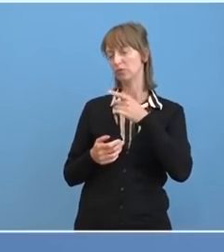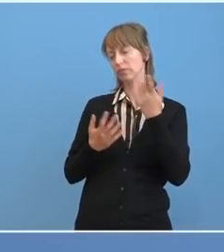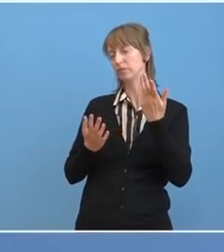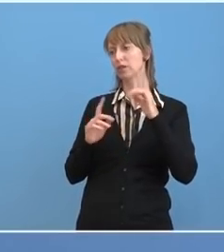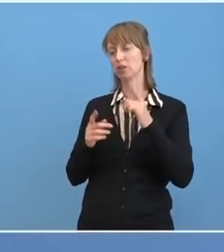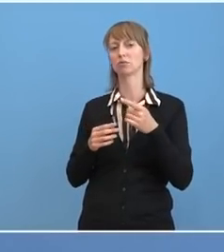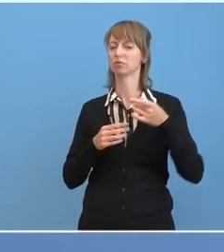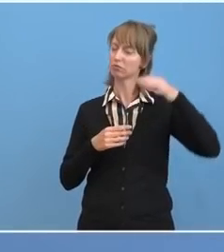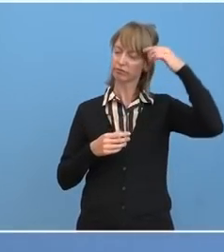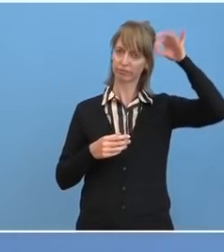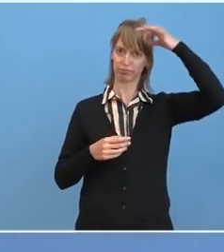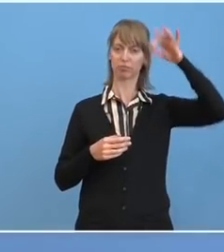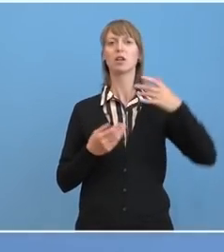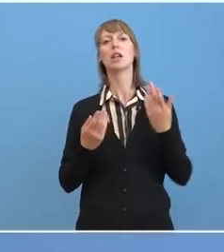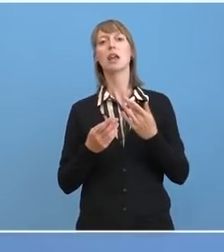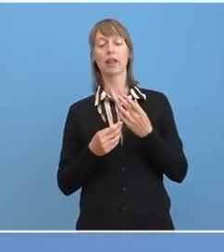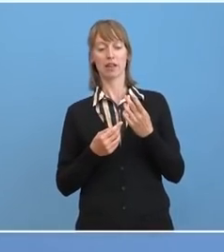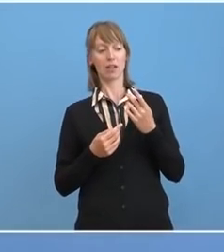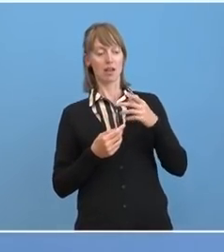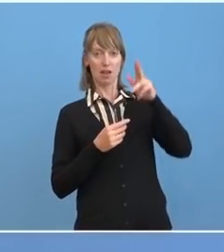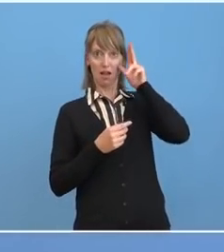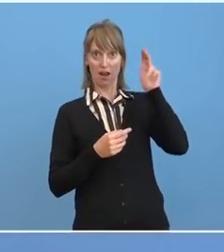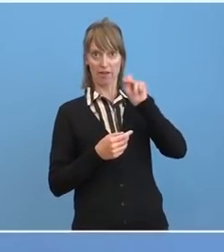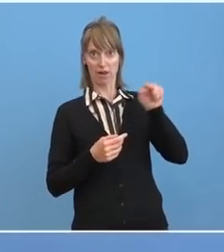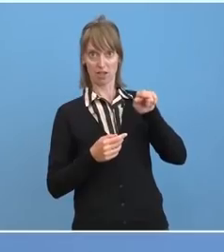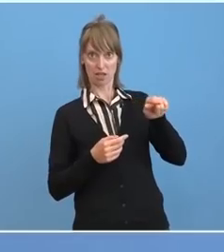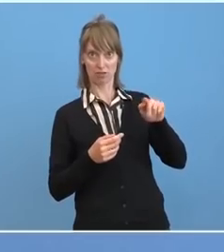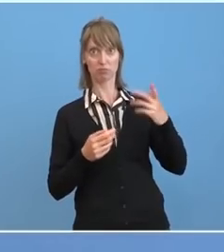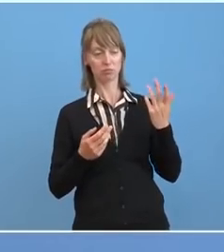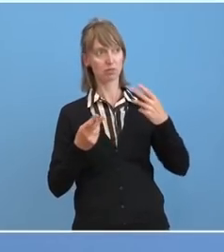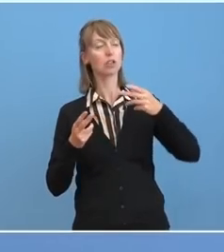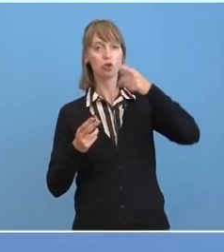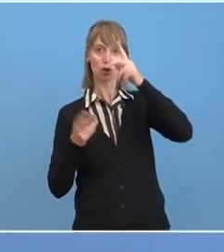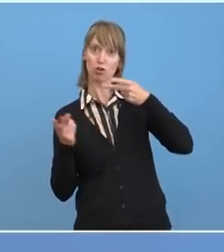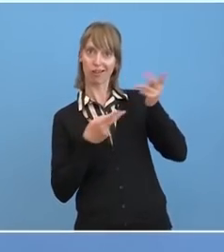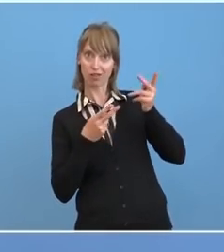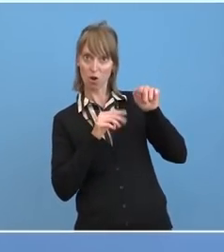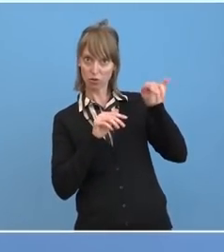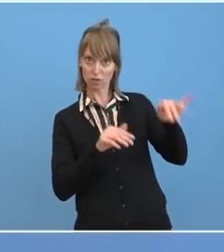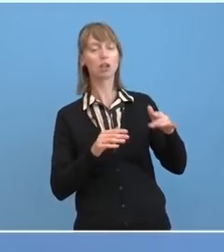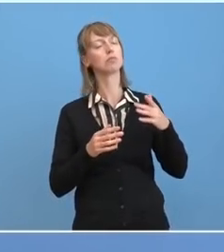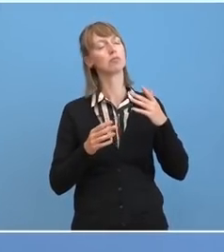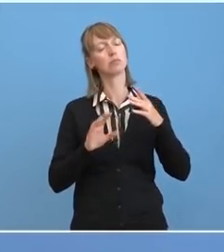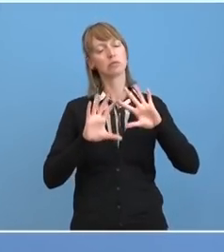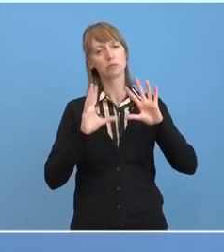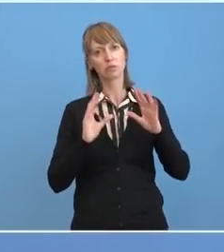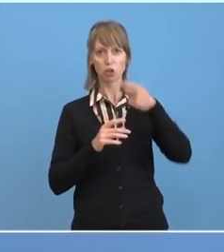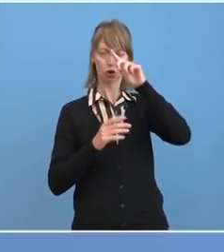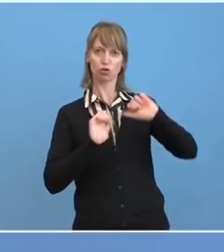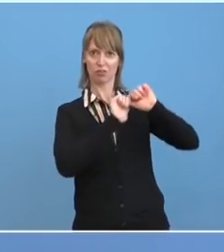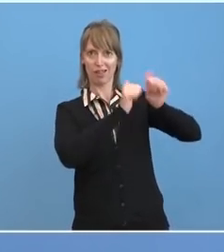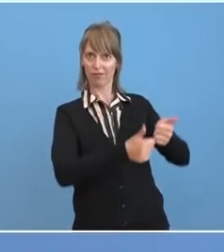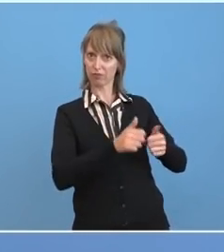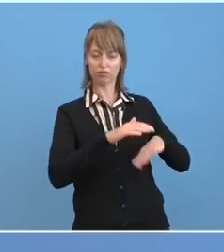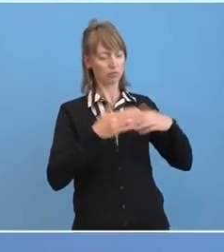gilt auch für Deutschland, dass wir ihm, Herrn Nawalny, natürlich auch in deutschen Krankenhäusern alle gesundheitliche Hilfe zuteilwerden lassen. Das muss aber